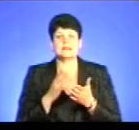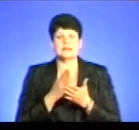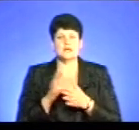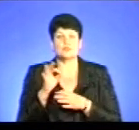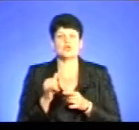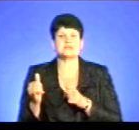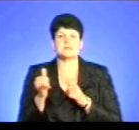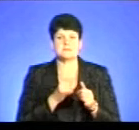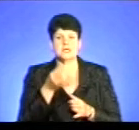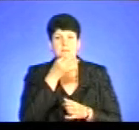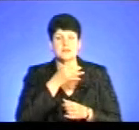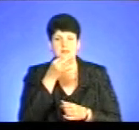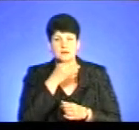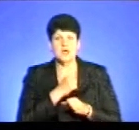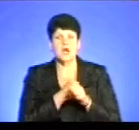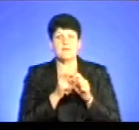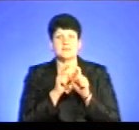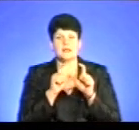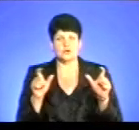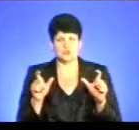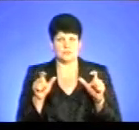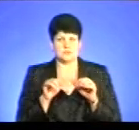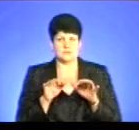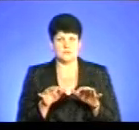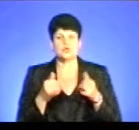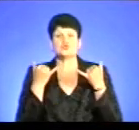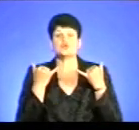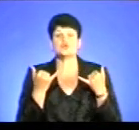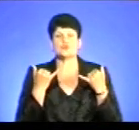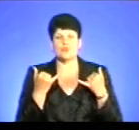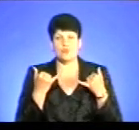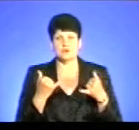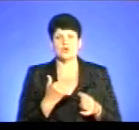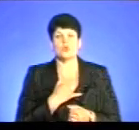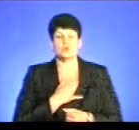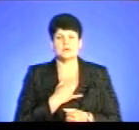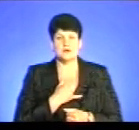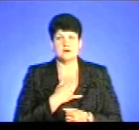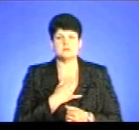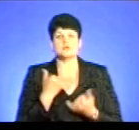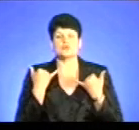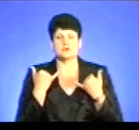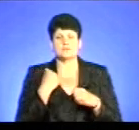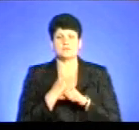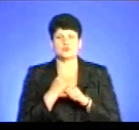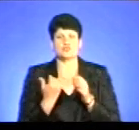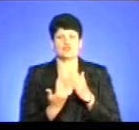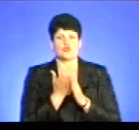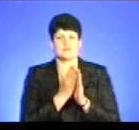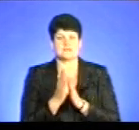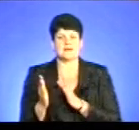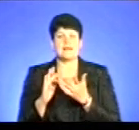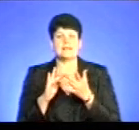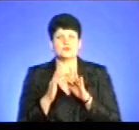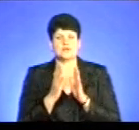медикаментами і роботи саме аптечної мережі. Ну, дивіться, сьогодні в нас, ми сьогодні працюємо в новій системі. електронна